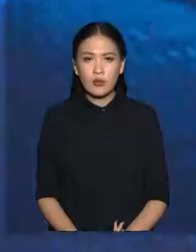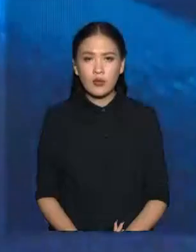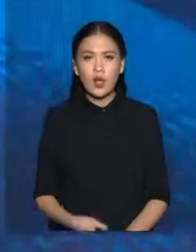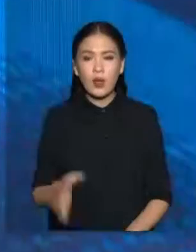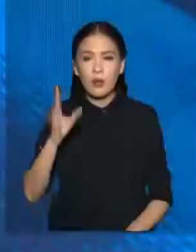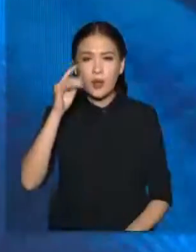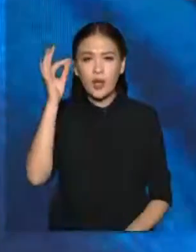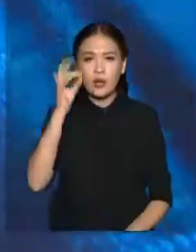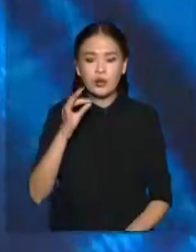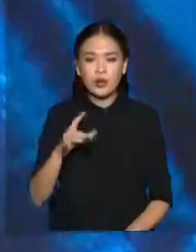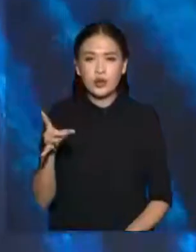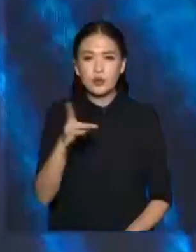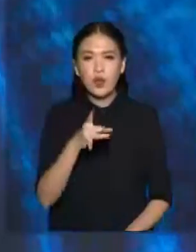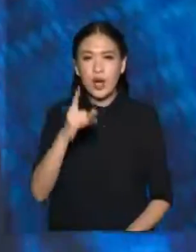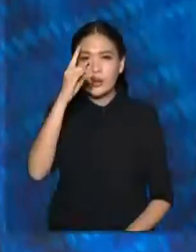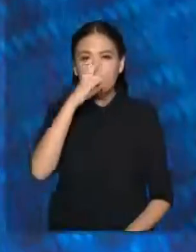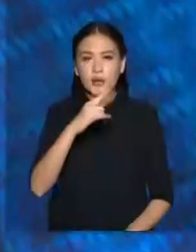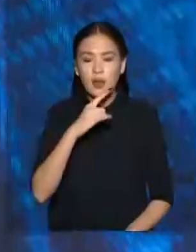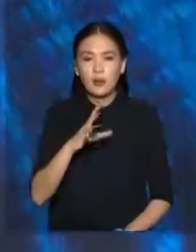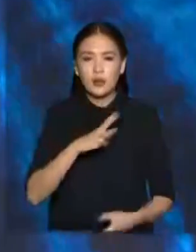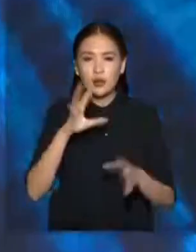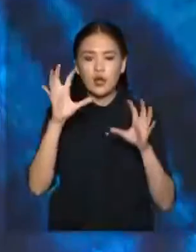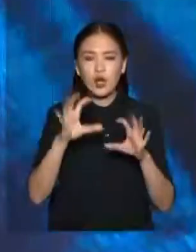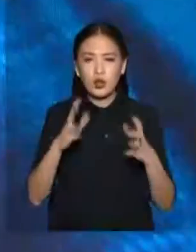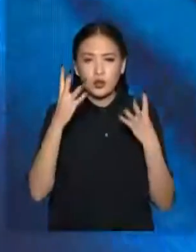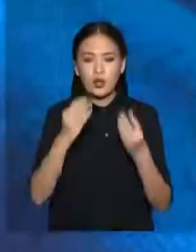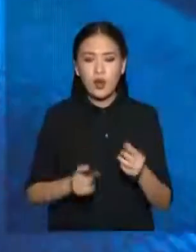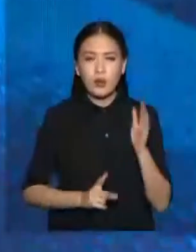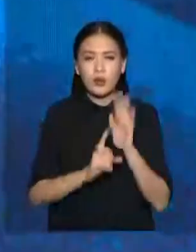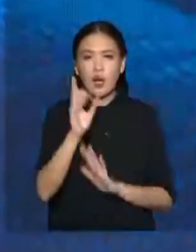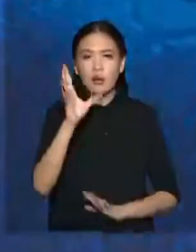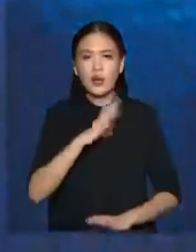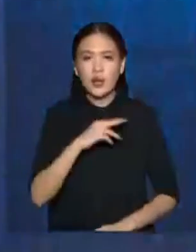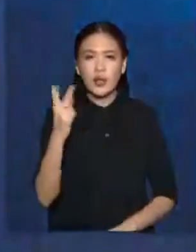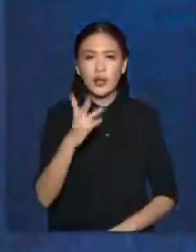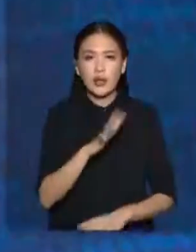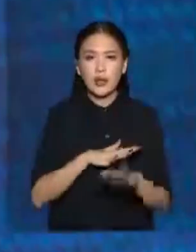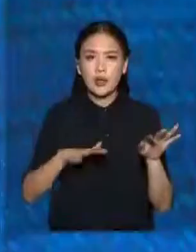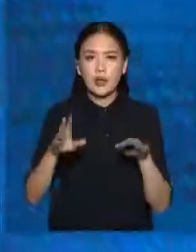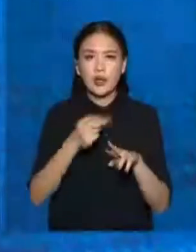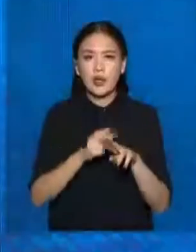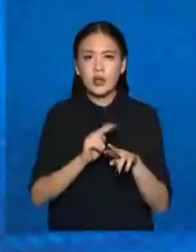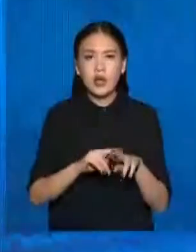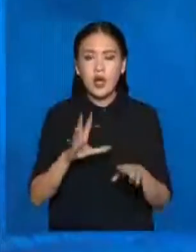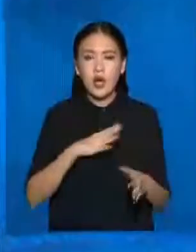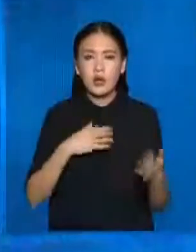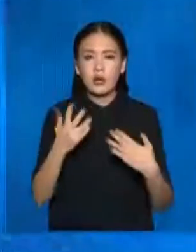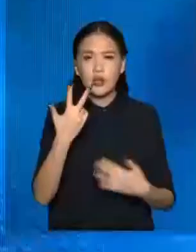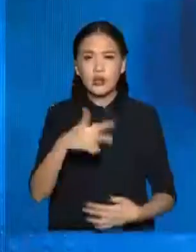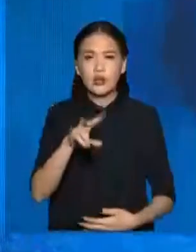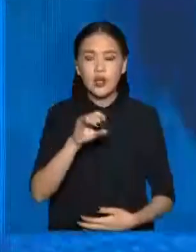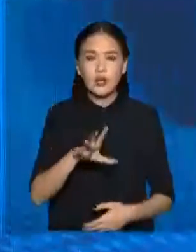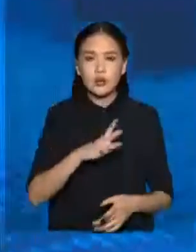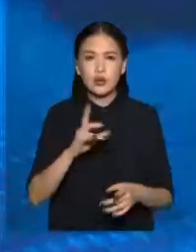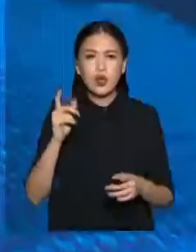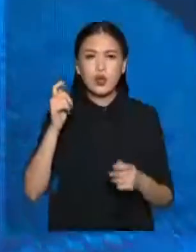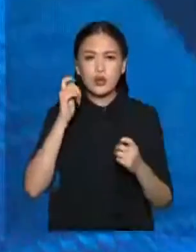Беларусь республикасында Қазақстанның мәдени күндері басталды. Шара екелдің арасындағы дипломатиялық қатнастың 30 жыл толуына